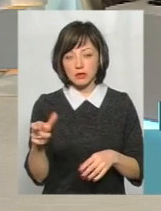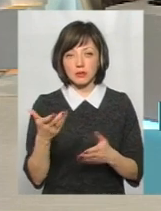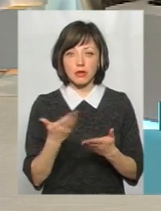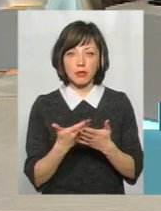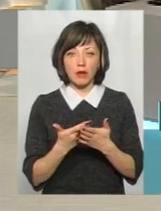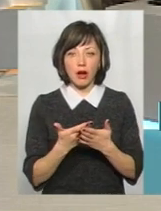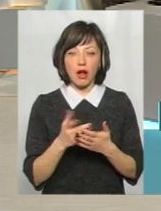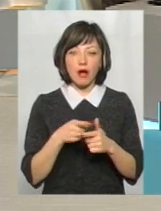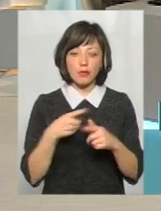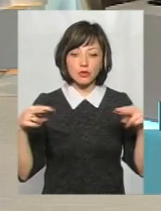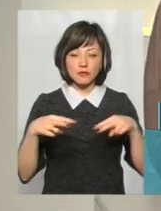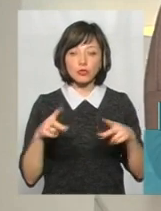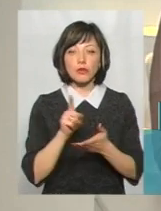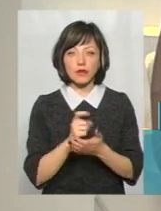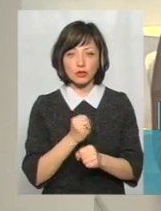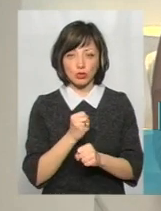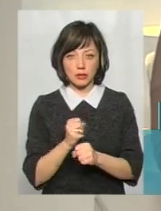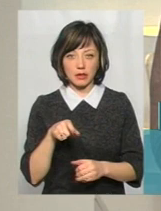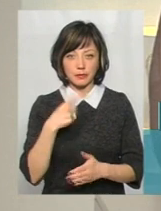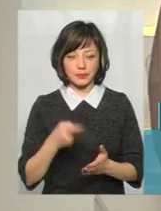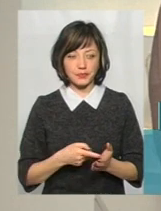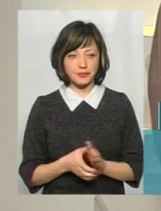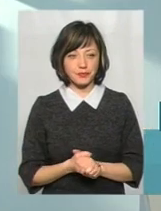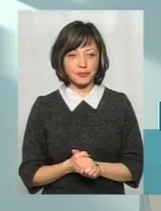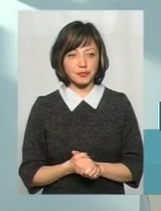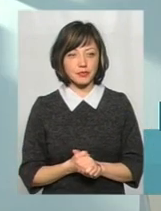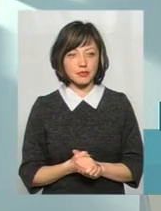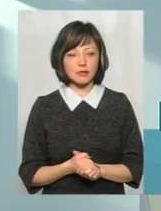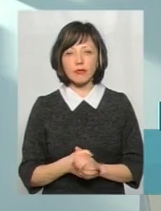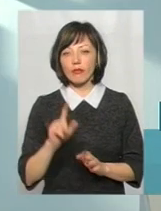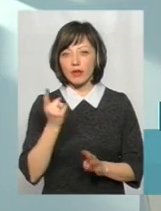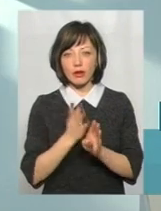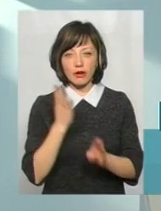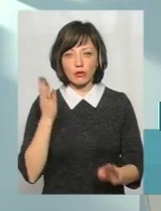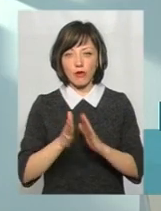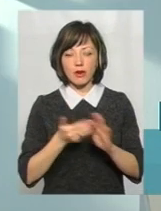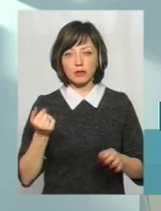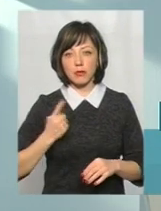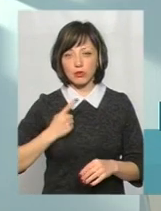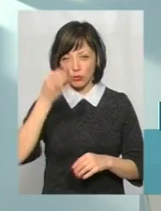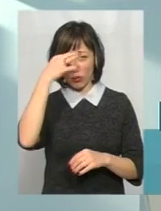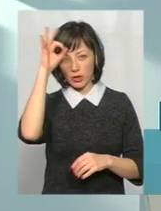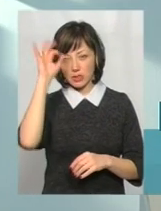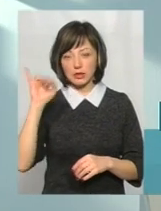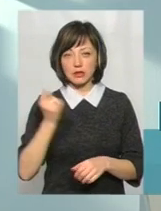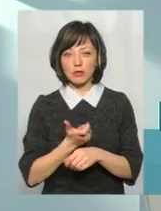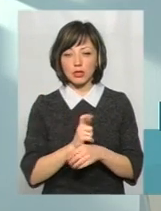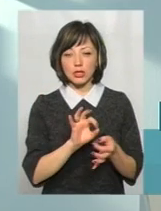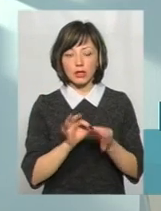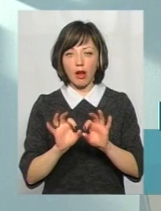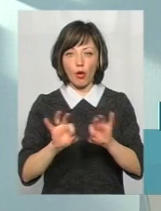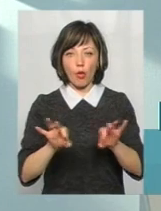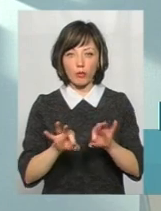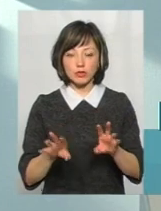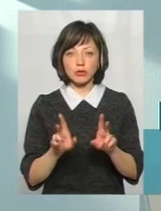щось зробити або звідки, що повинні зробити? Ну, перш за все, викликати патрульну поліцію і дати якнайбільш детальний опис.